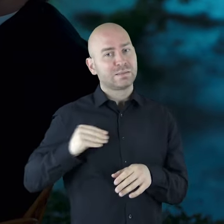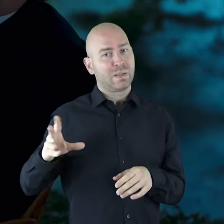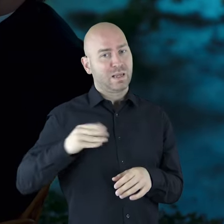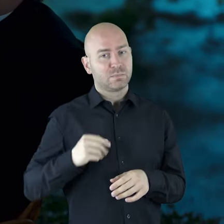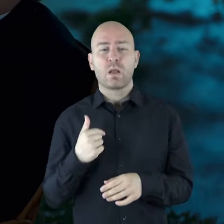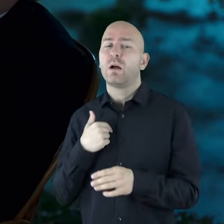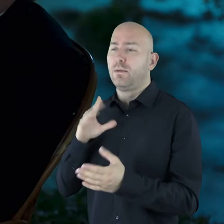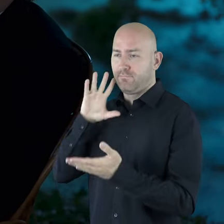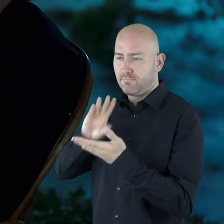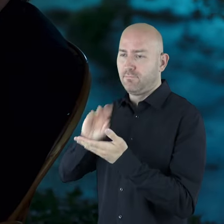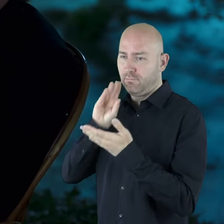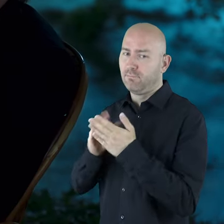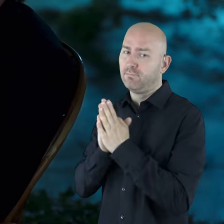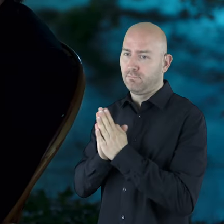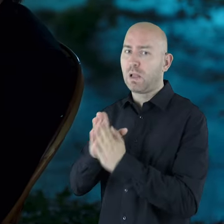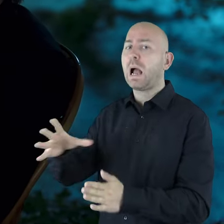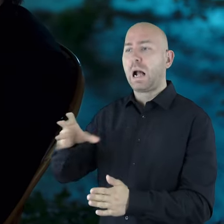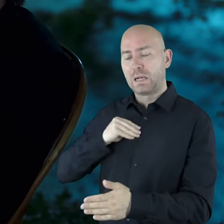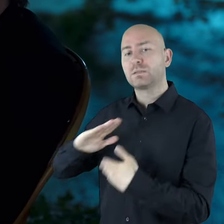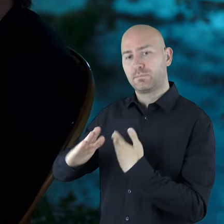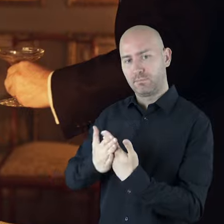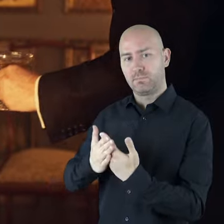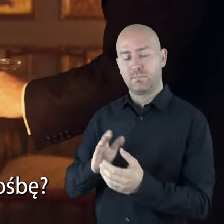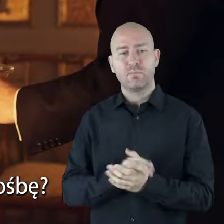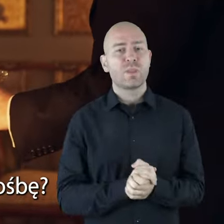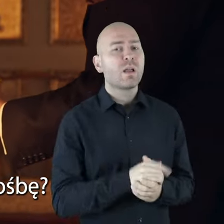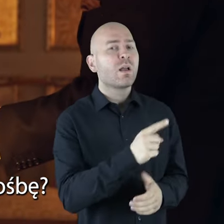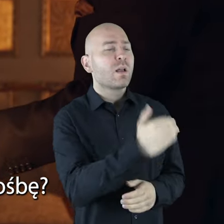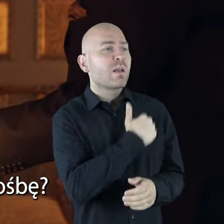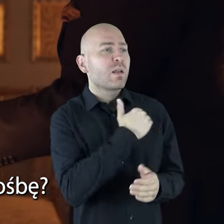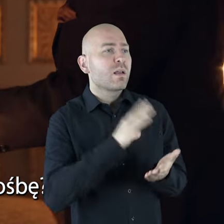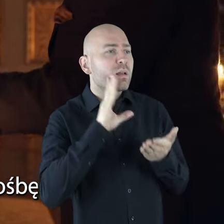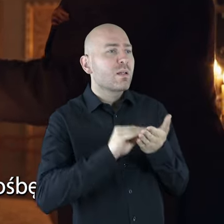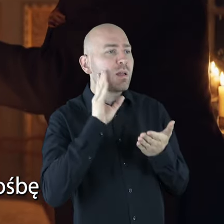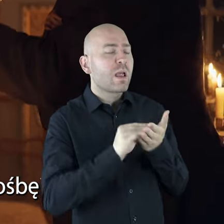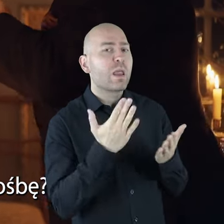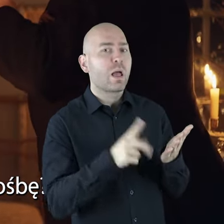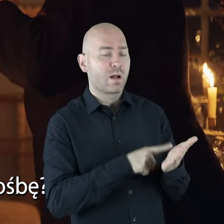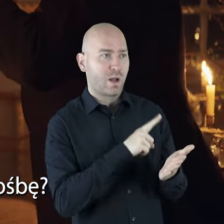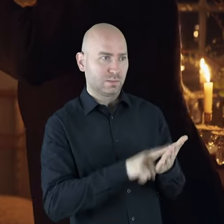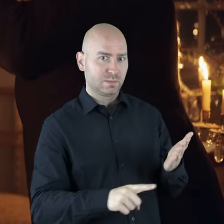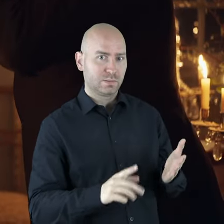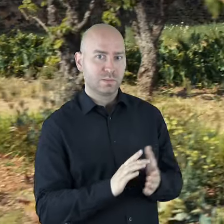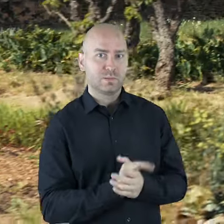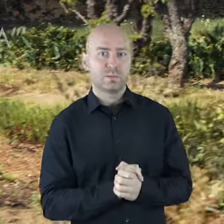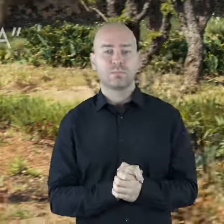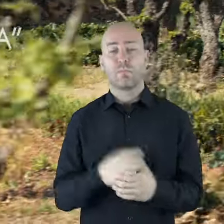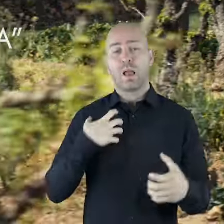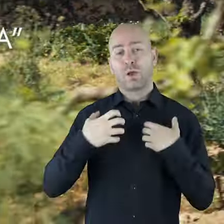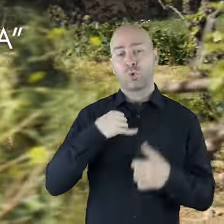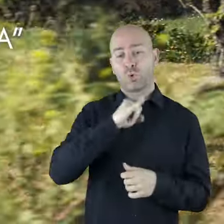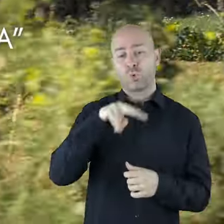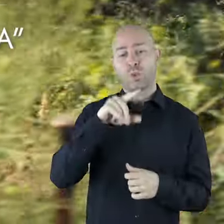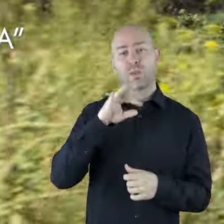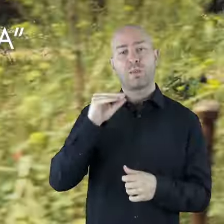Proszę Cię raz jeszcze, wyjdź za mnie. Ile jeszcze razy usłyszę te prośby? Napis